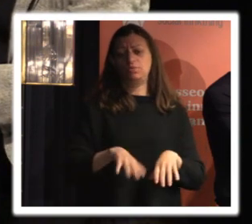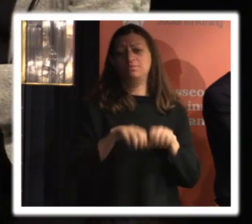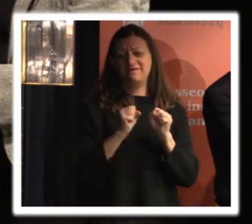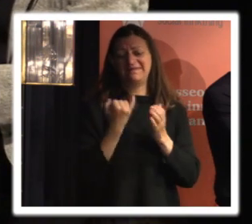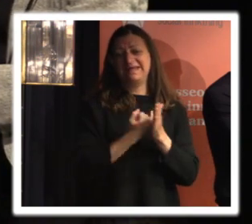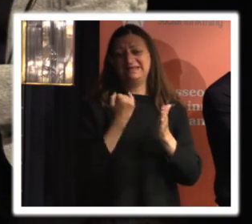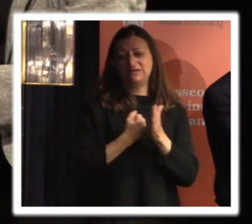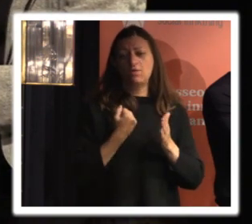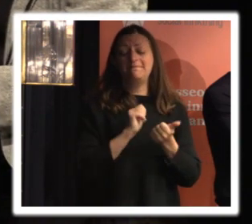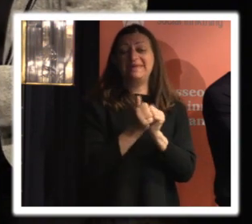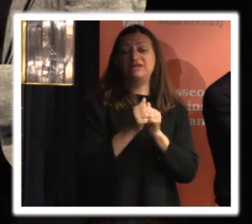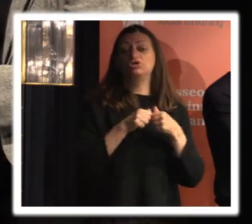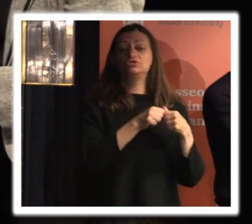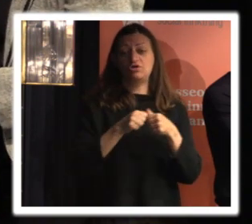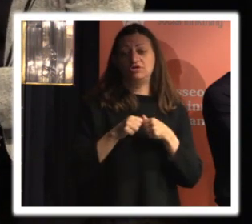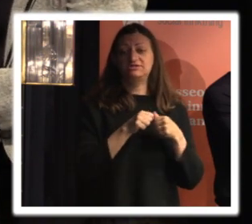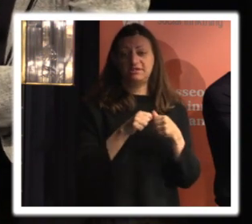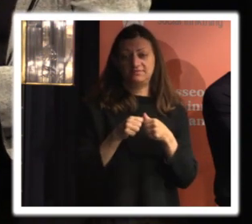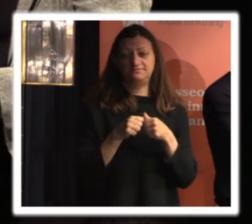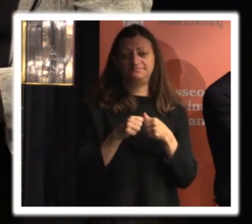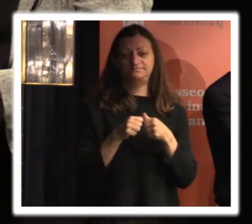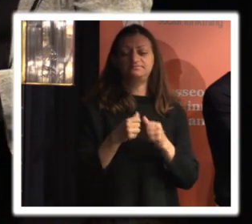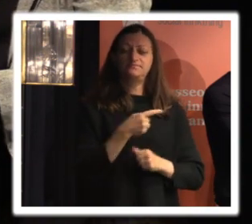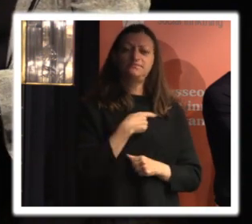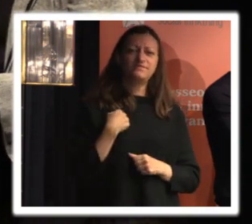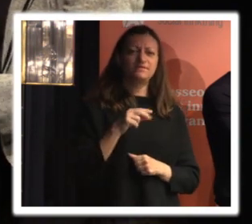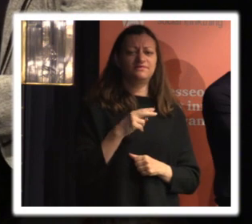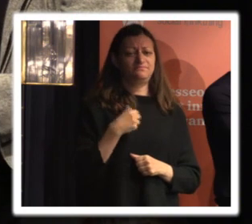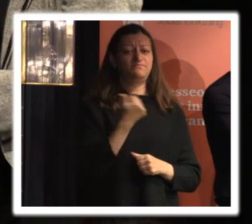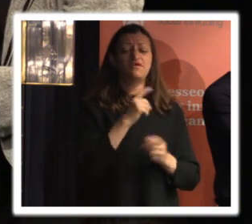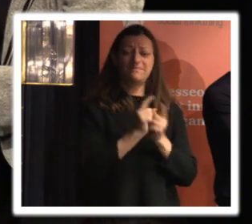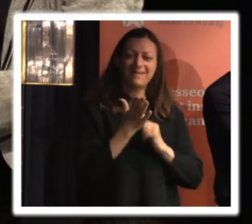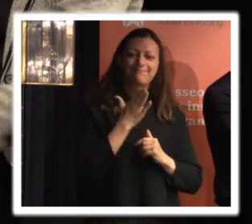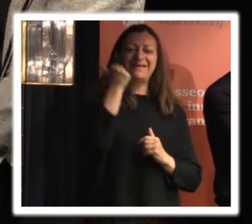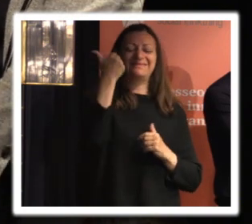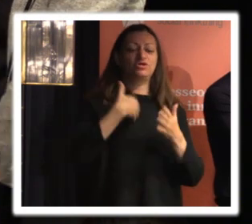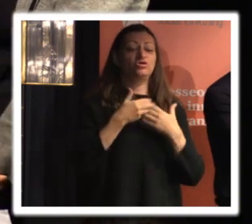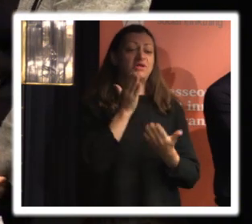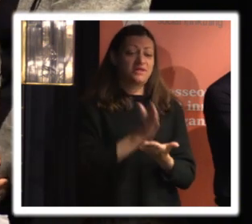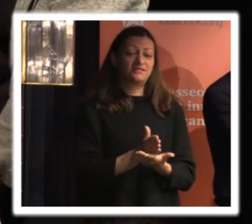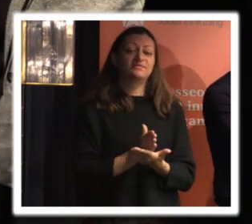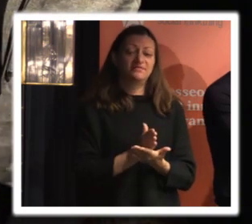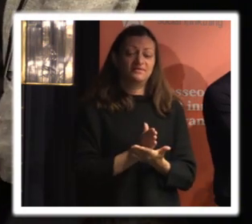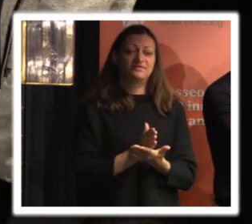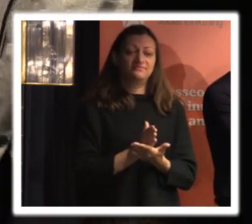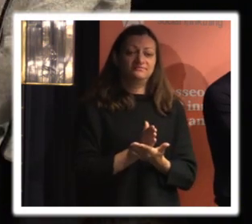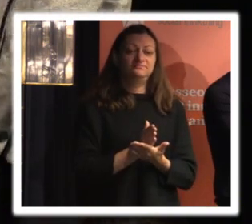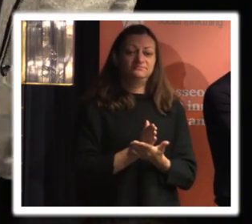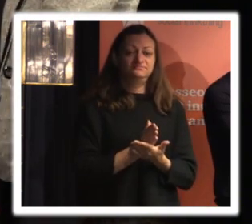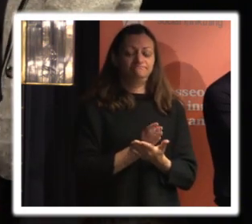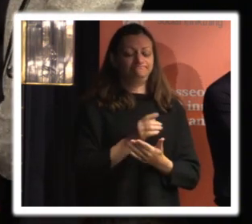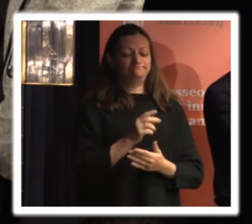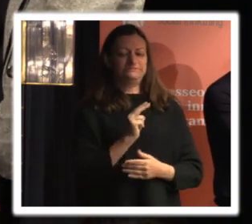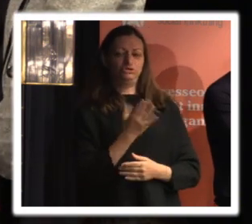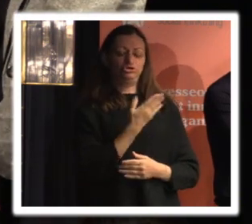idrottsrörelsen och vi behöver ju bli bättre på att göra rätt och den här